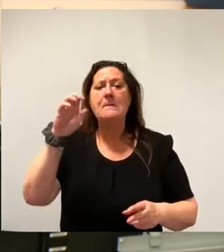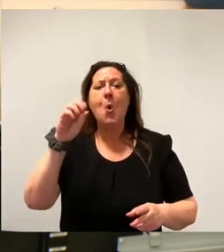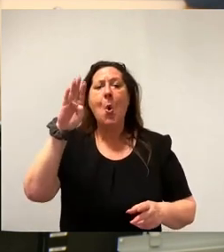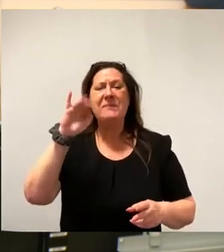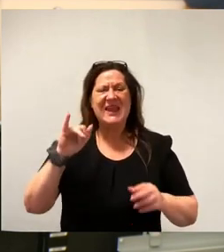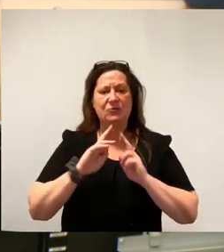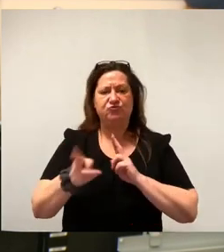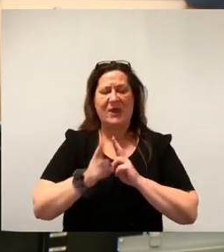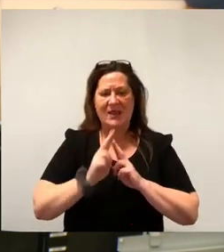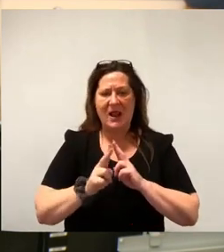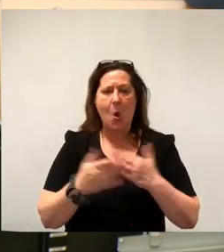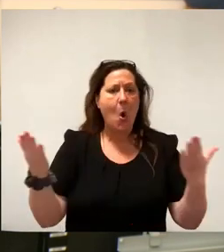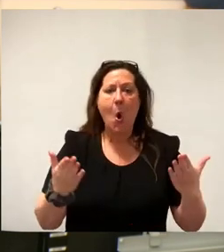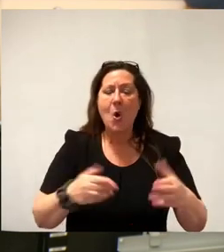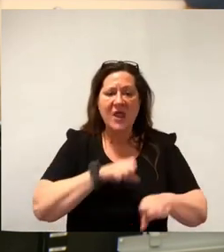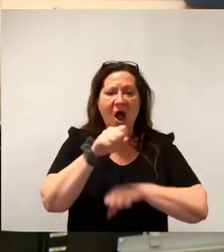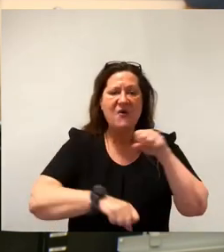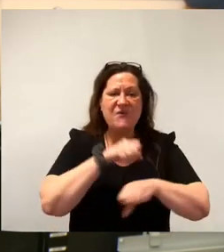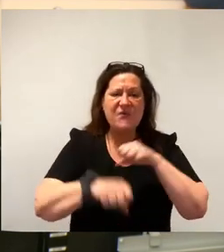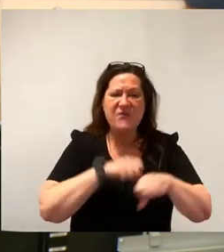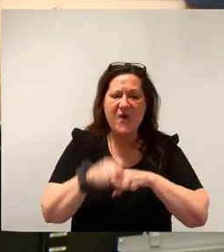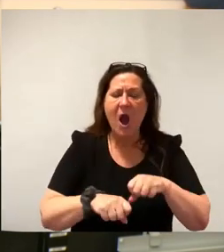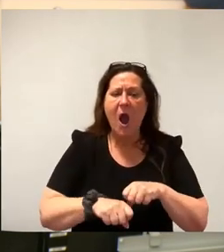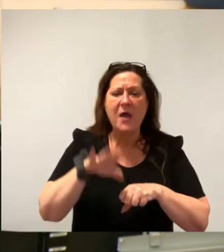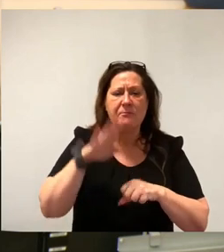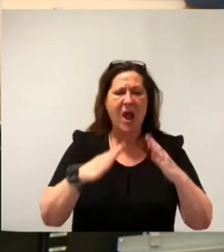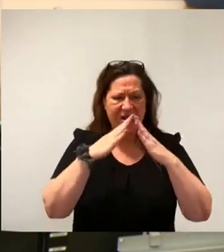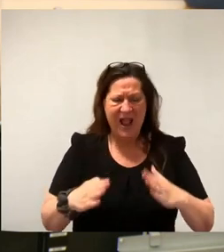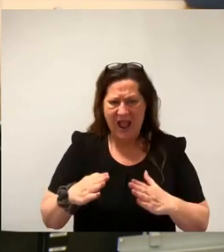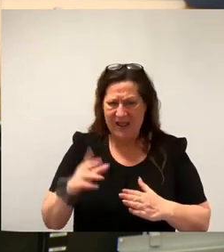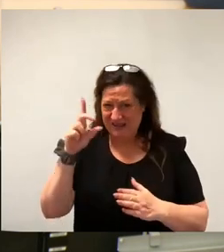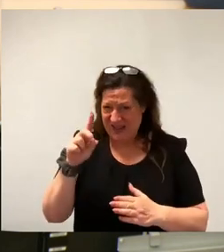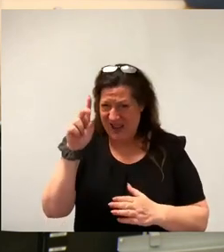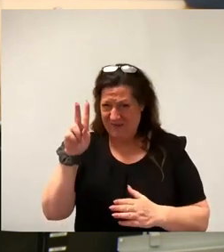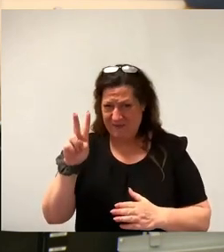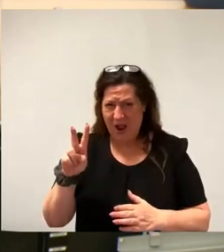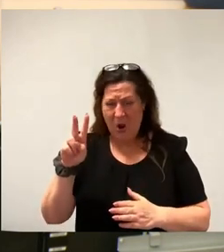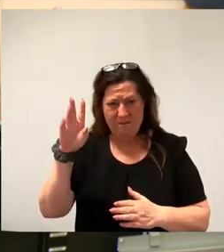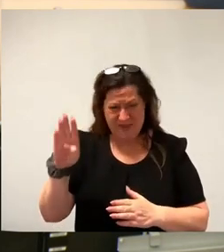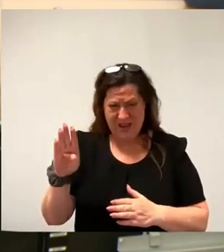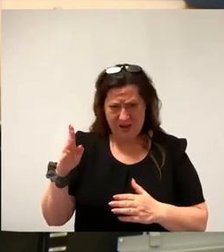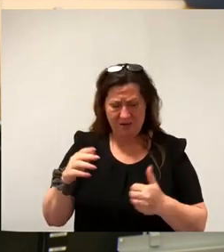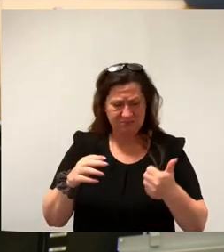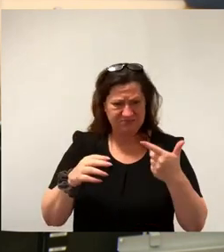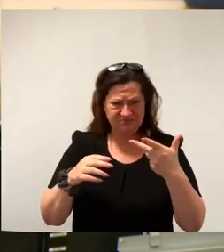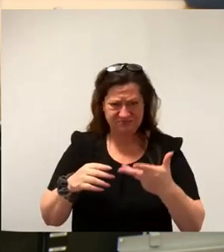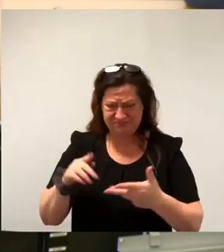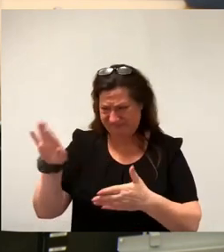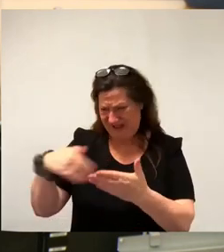künftig Fahrradparkhäuser zur Kernaufgabe der DVB? Die Aufzählung ließe sich endlos fortführen.